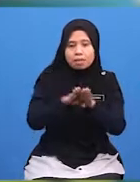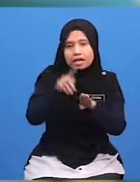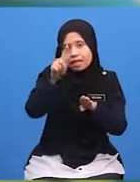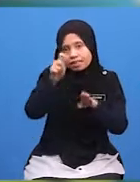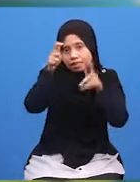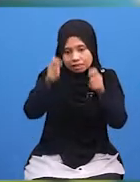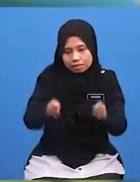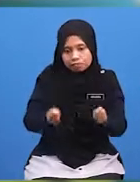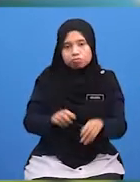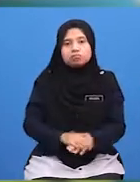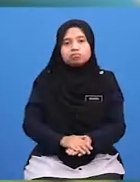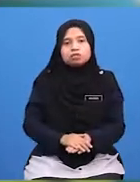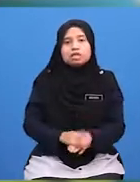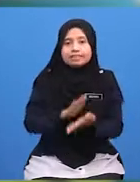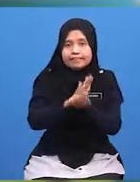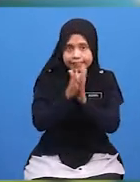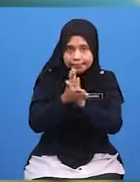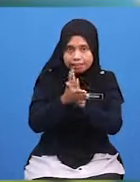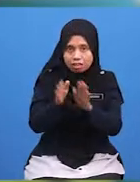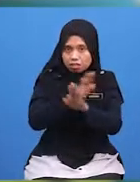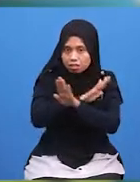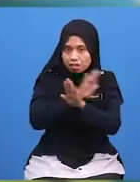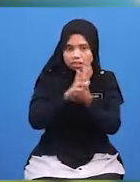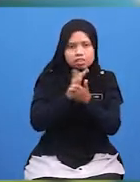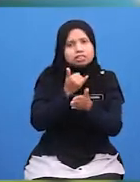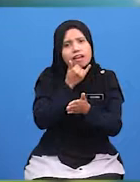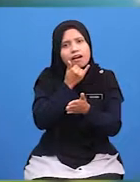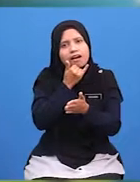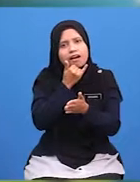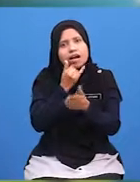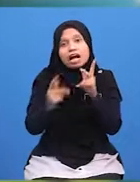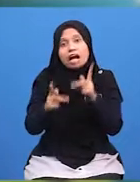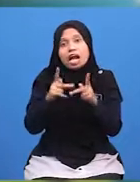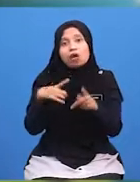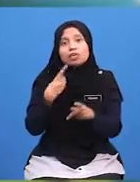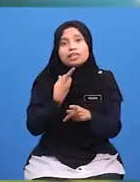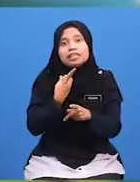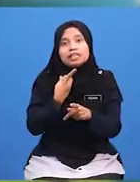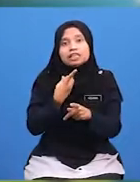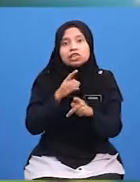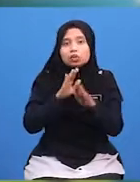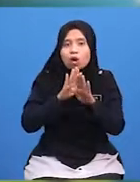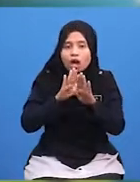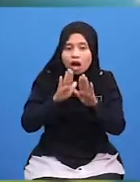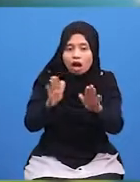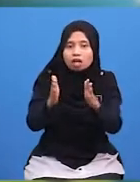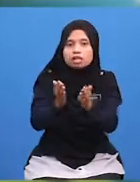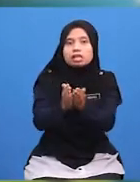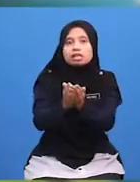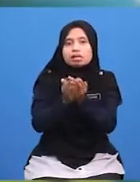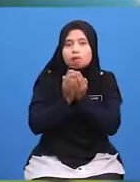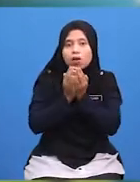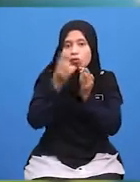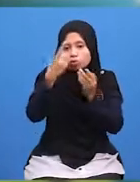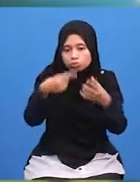Maka Tidak Menjadi Kesalahan Sekiranya Kita Menolak Permintaan Orang Yang